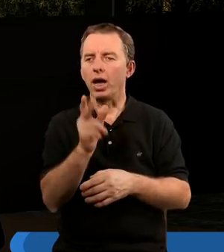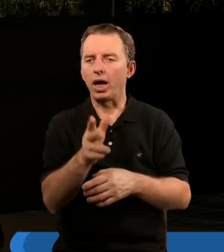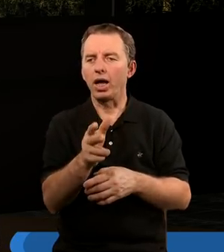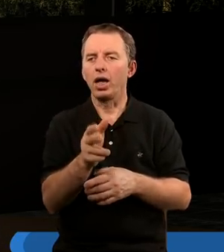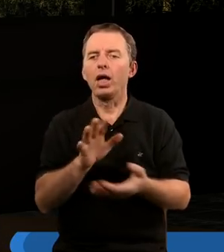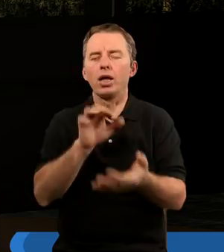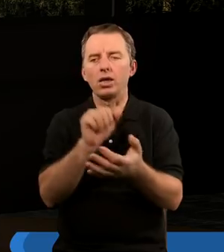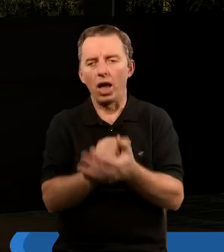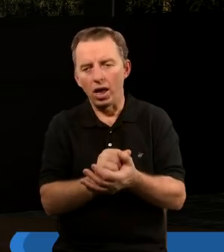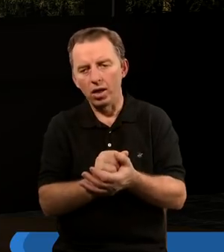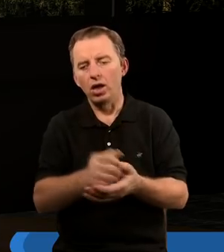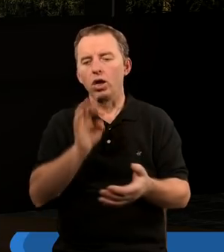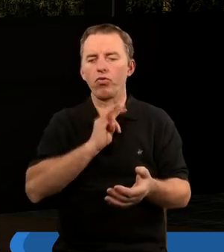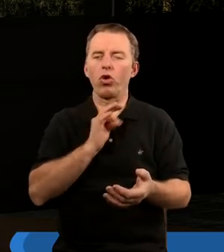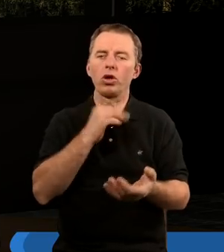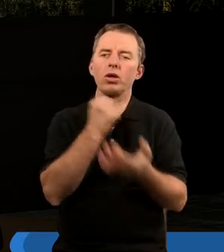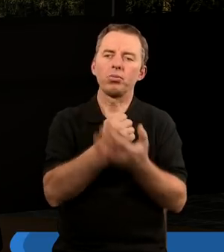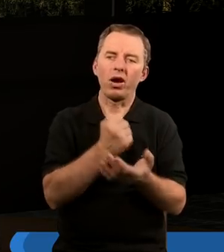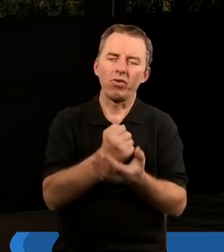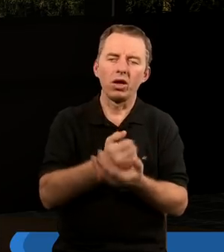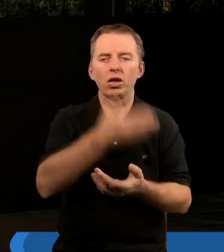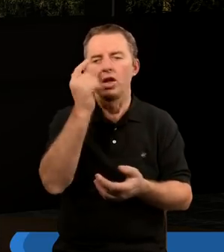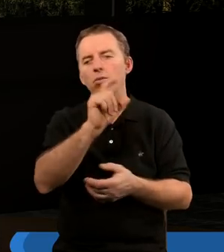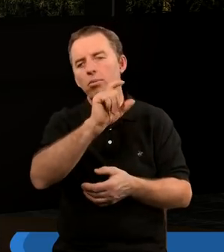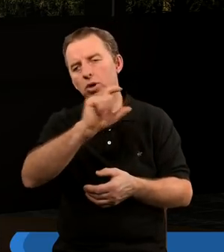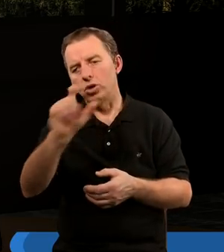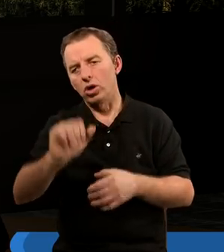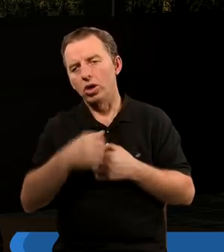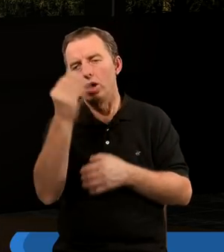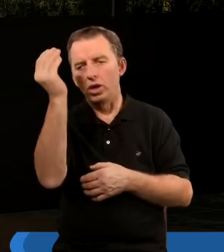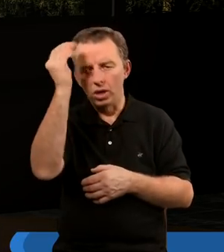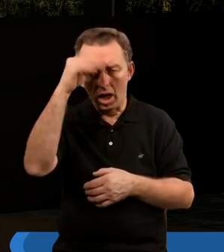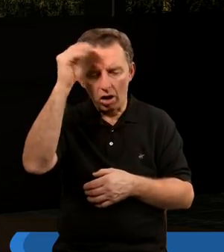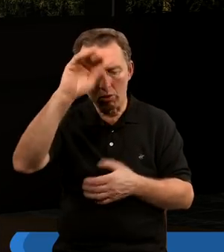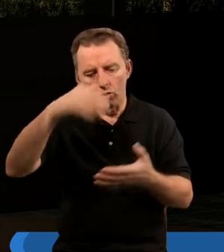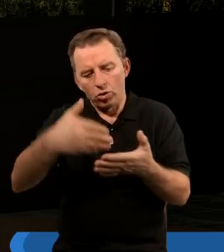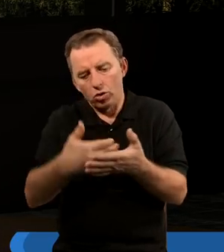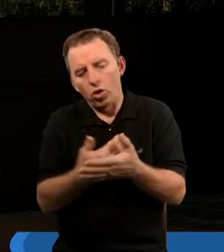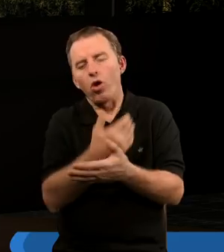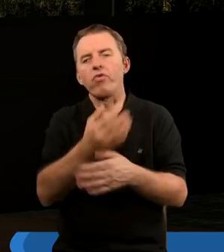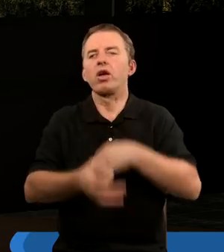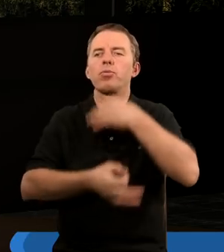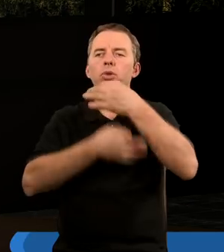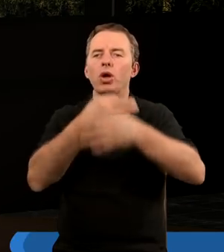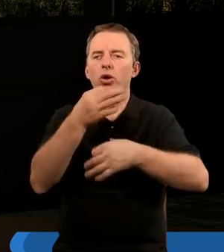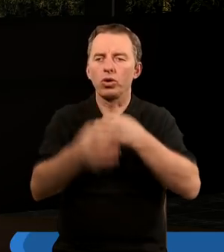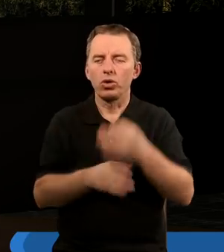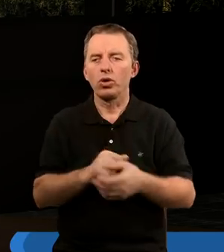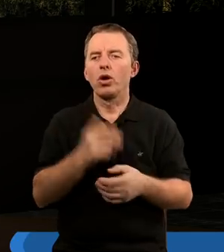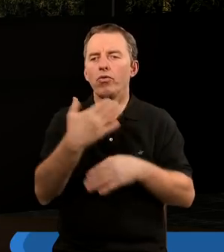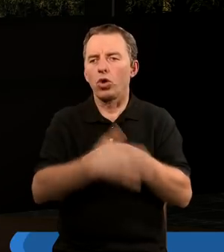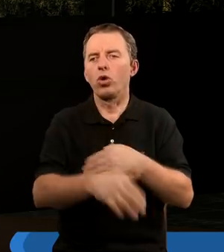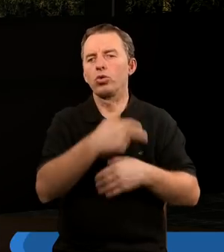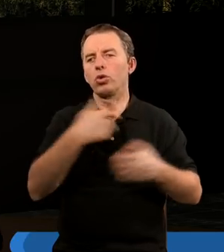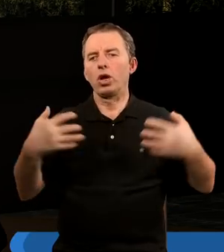Kiedy zajmujemy się tylko swoimi sprawami, kiedy nie mamy czasu na to, żeby nauczyć się tej nowej pieśni, prawda? To w końcu